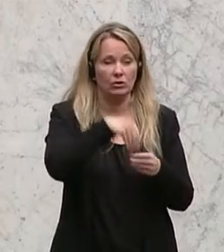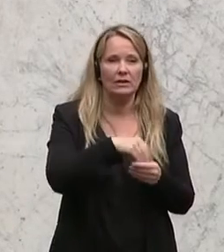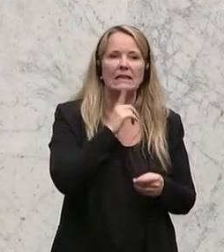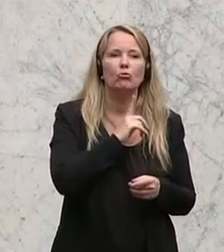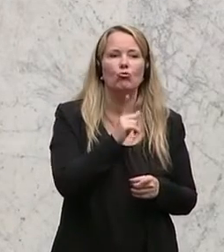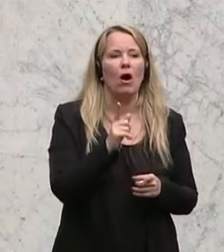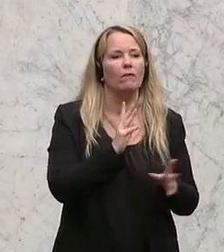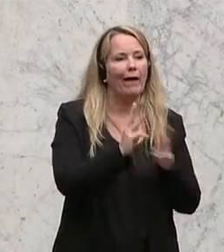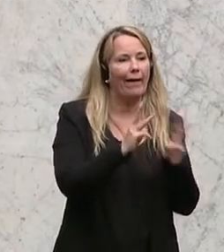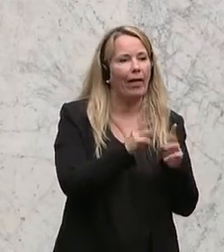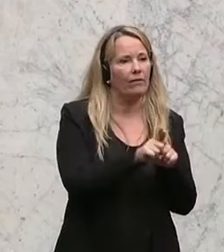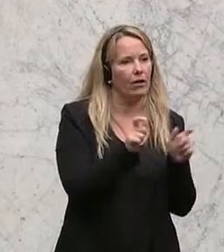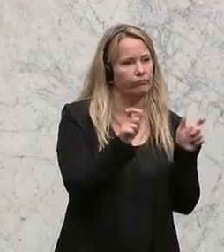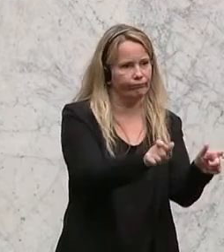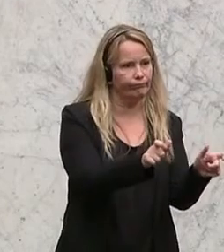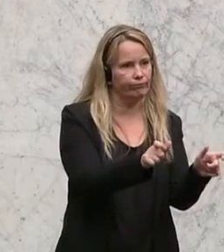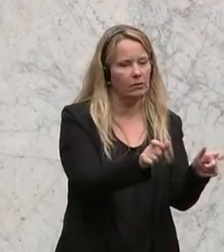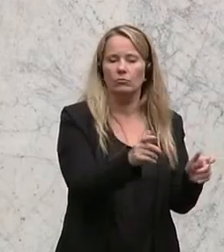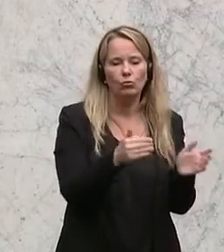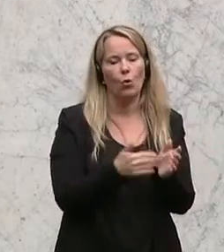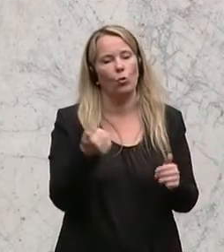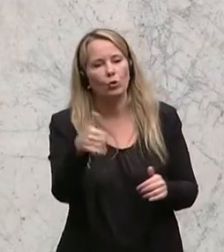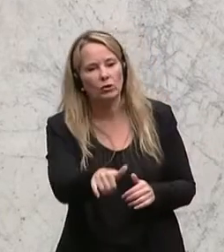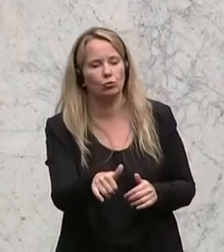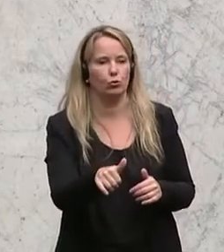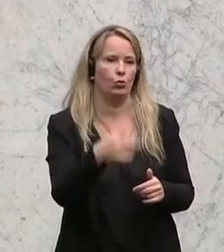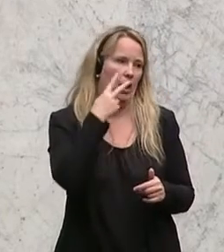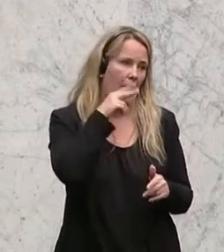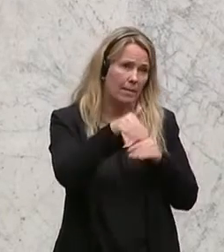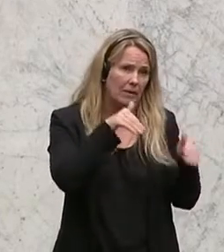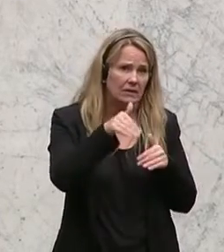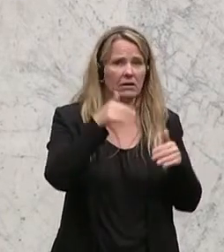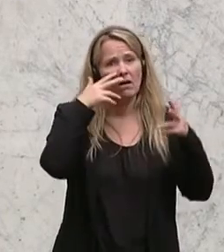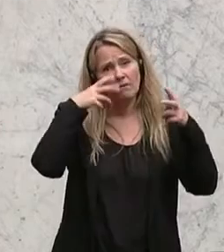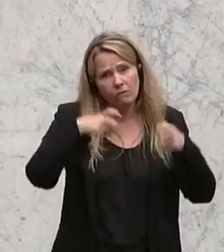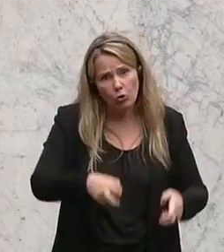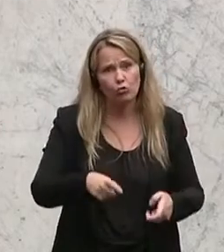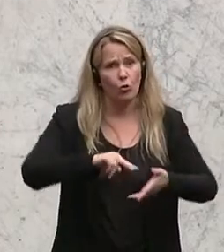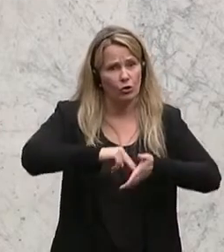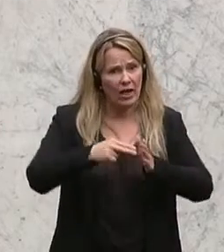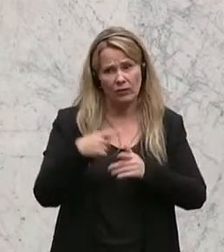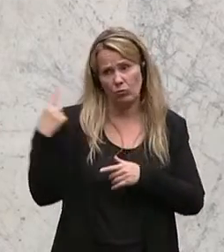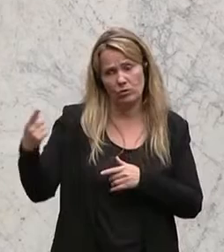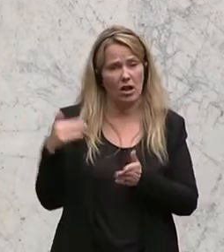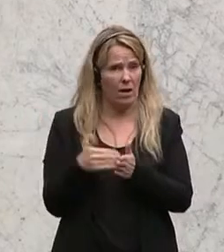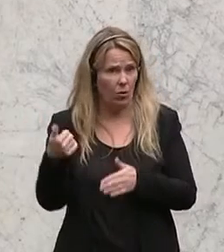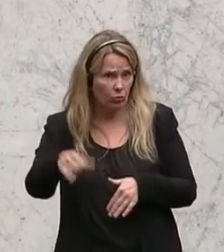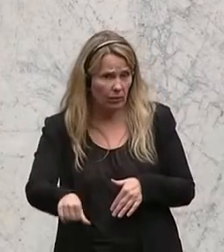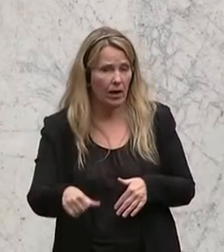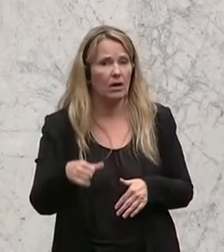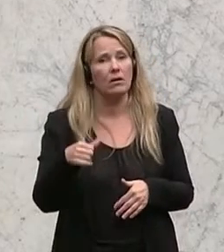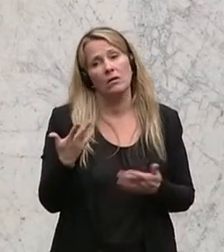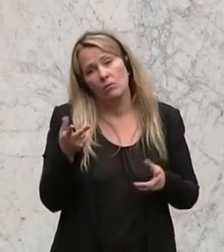Verkehrsreglementierungen auch noch Zusätze haben. Herr Minister, Sie haben auch Forschung und Technologie dabei. Da könnte man vielleicht auf